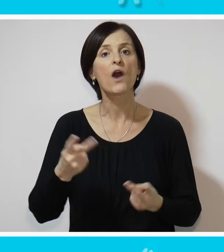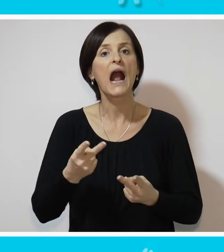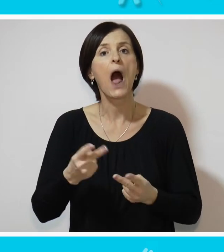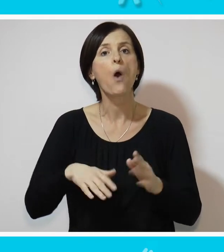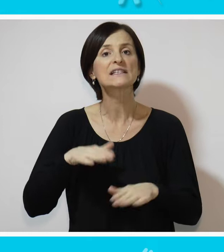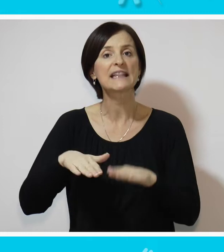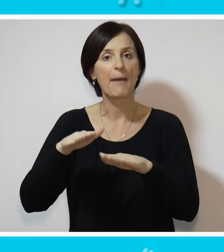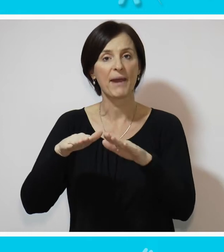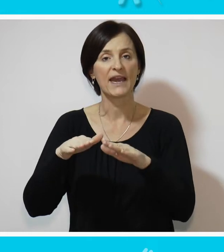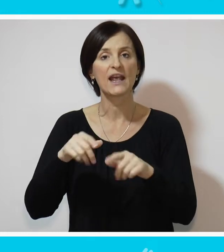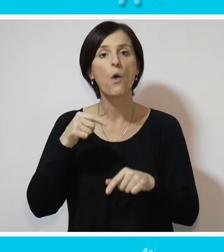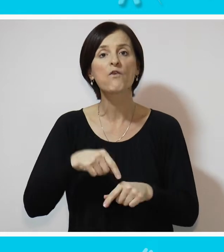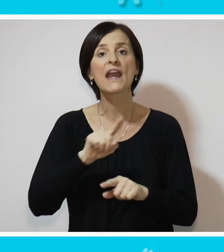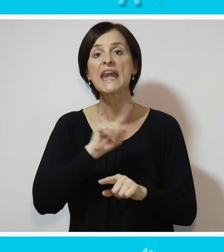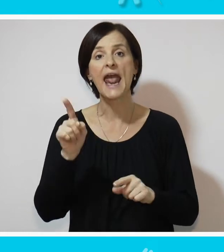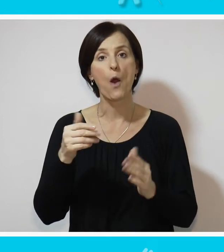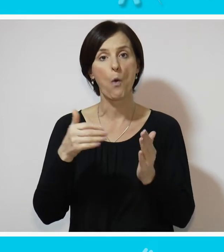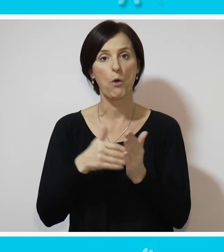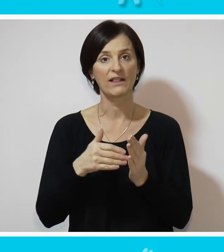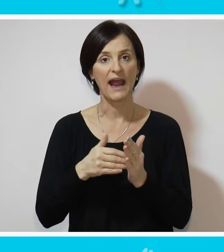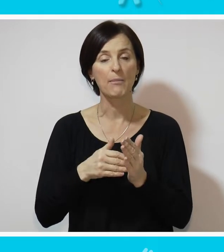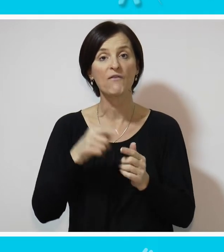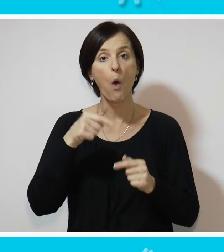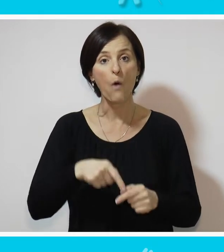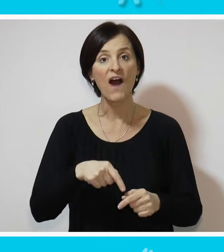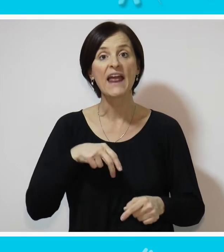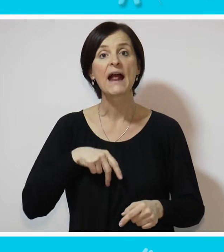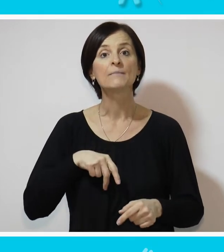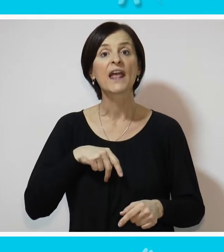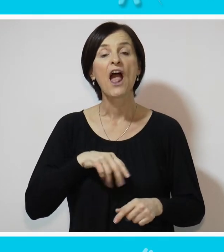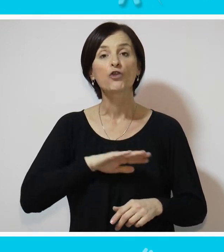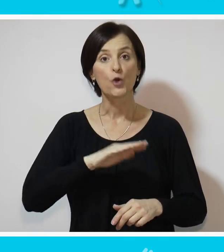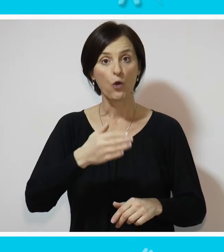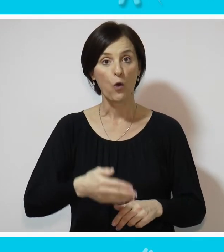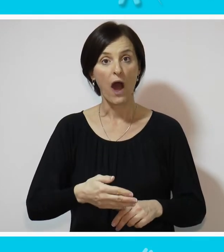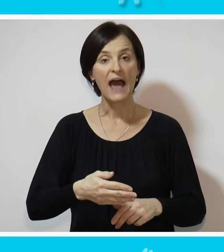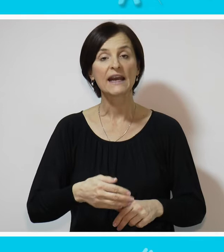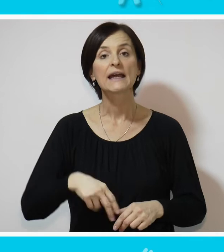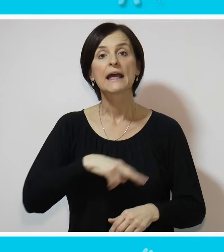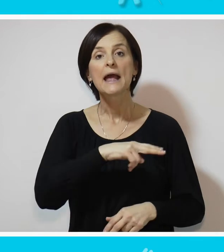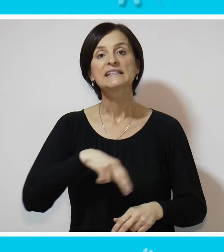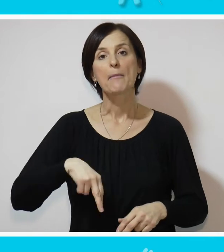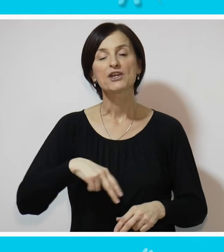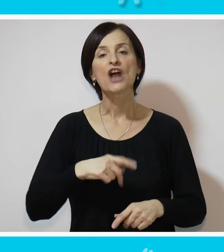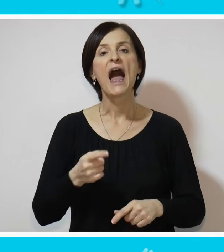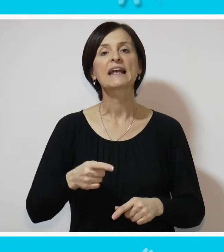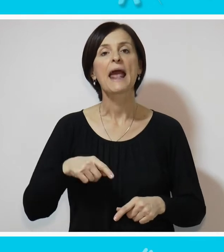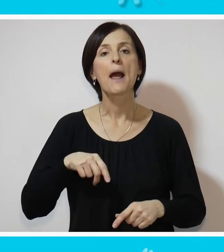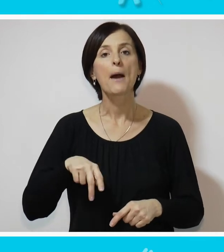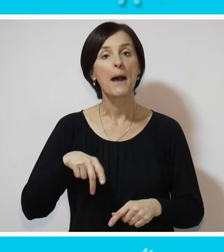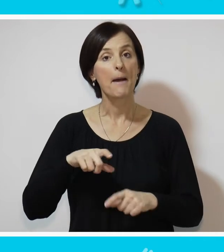čitav, on je neupotrebljiv. Znači, ovaj trotoar, pešački prelaz, korištene